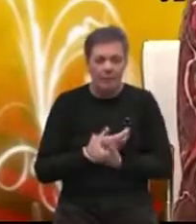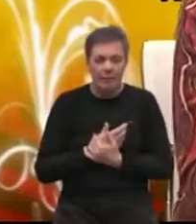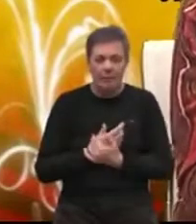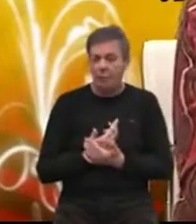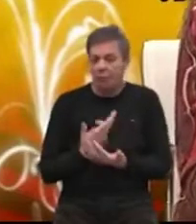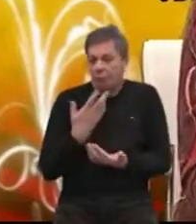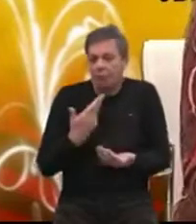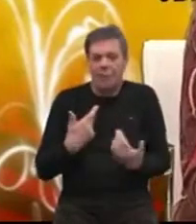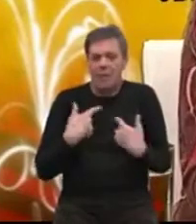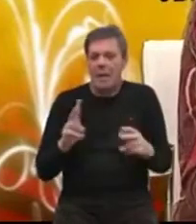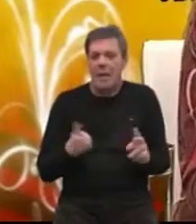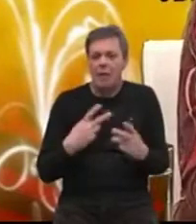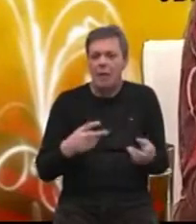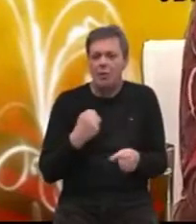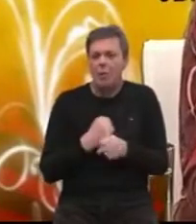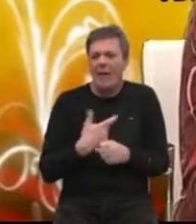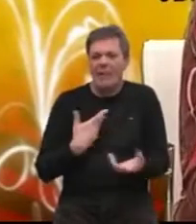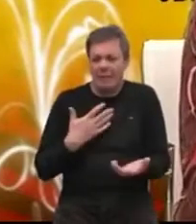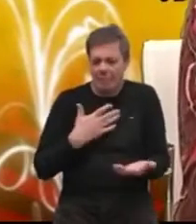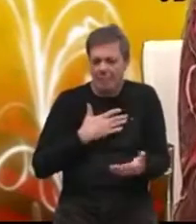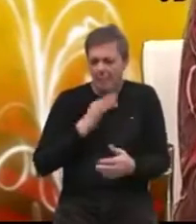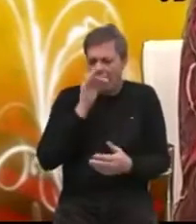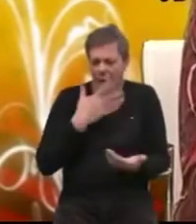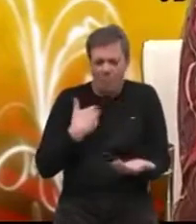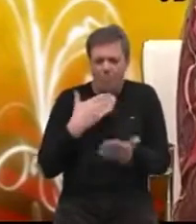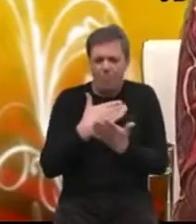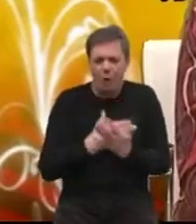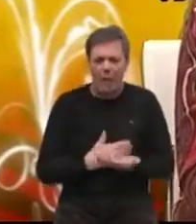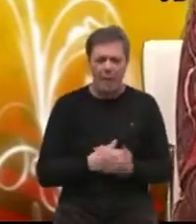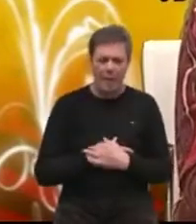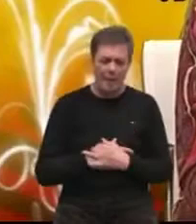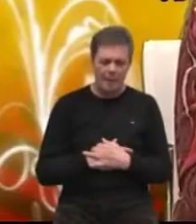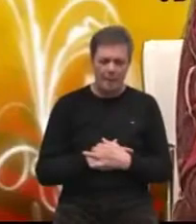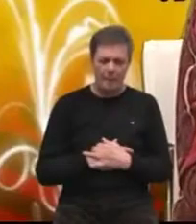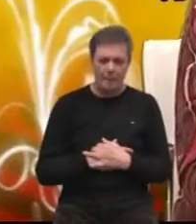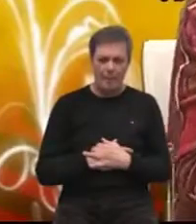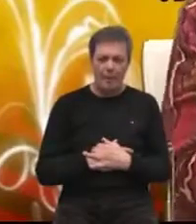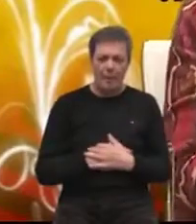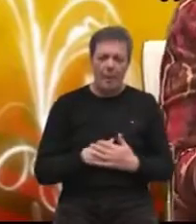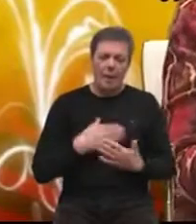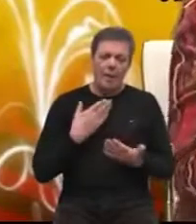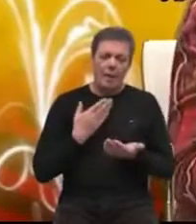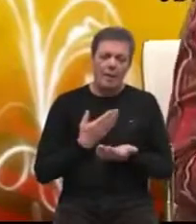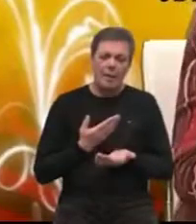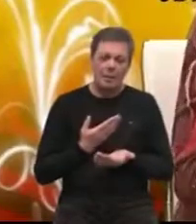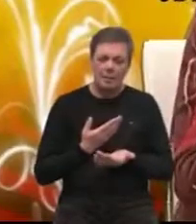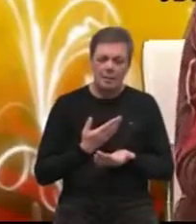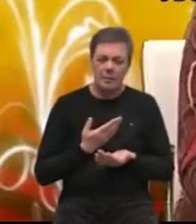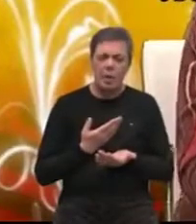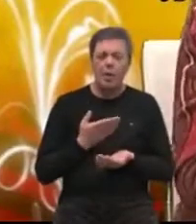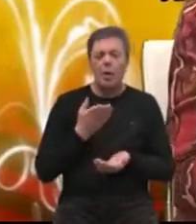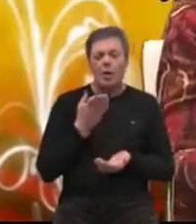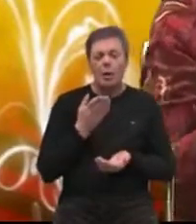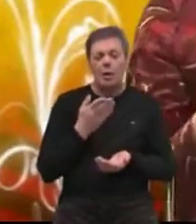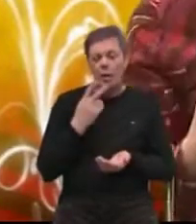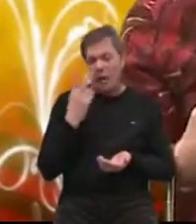onda u principu ne možemo provoditi ni programe za šta smo sufinancirani. Tako da je to.